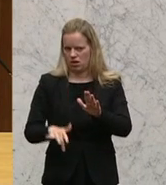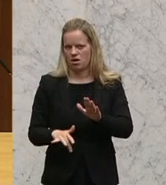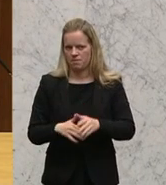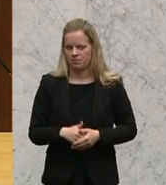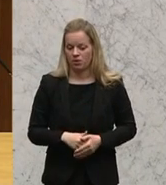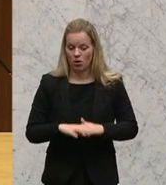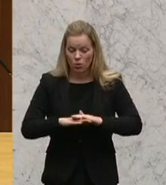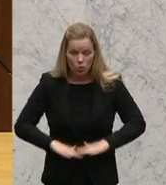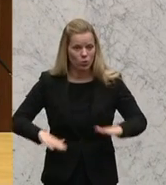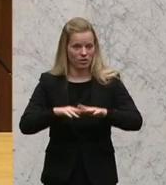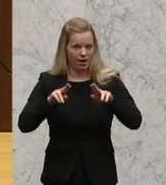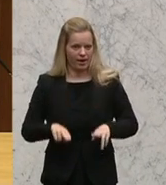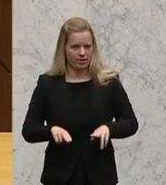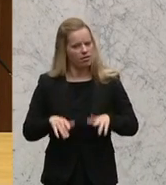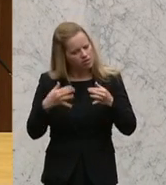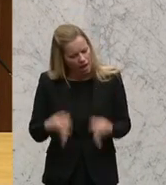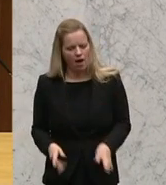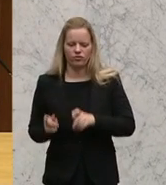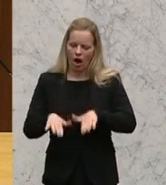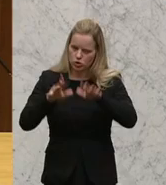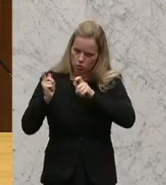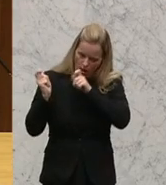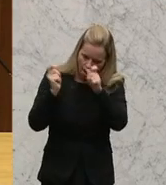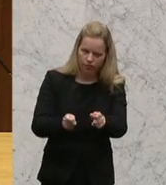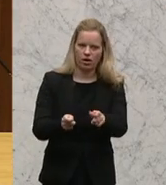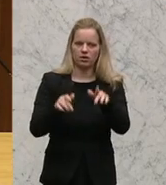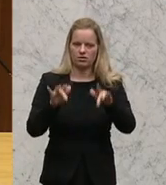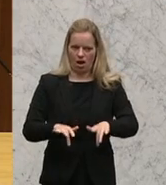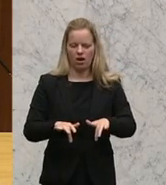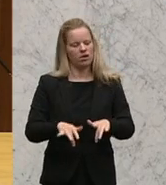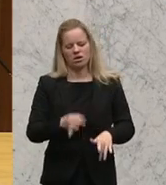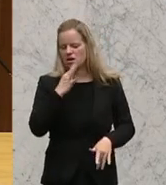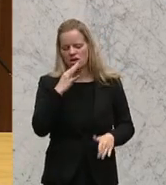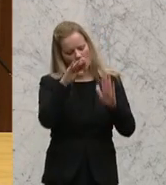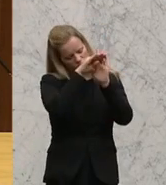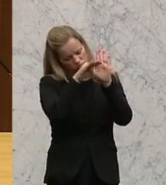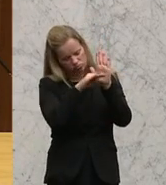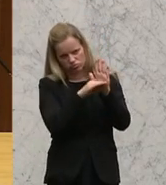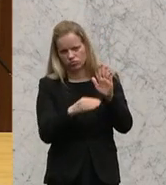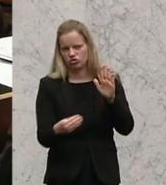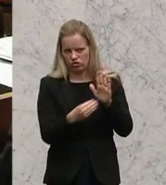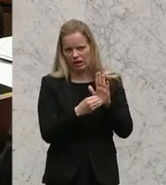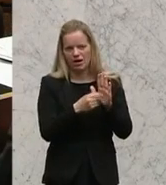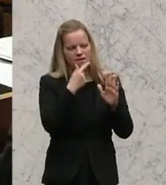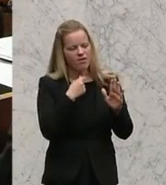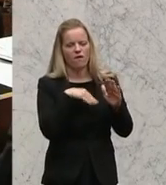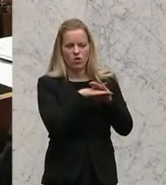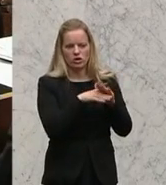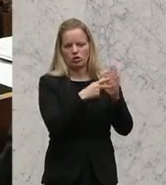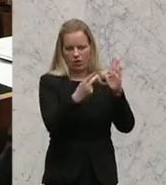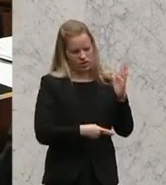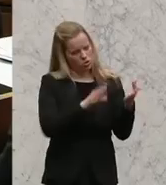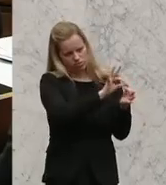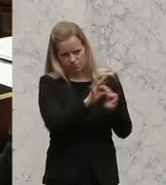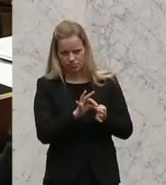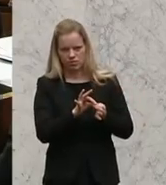Grundrecht, eben einen Asylantrag zu stellen, regelt die Grundrechtecharta mit der Genfer Flüchtlingskonvention. Das